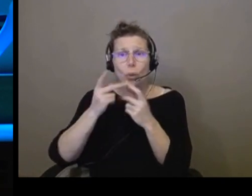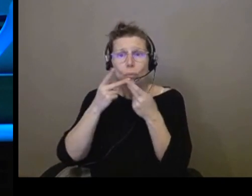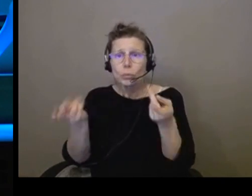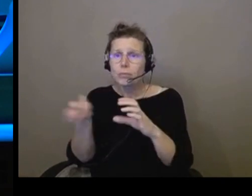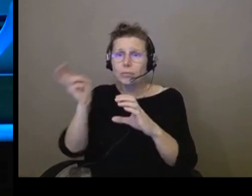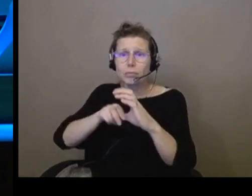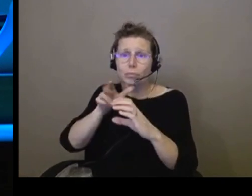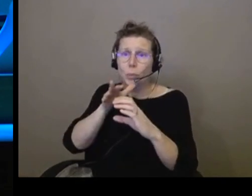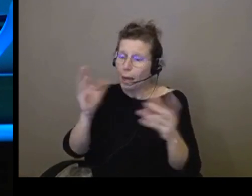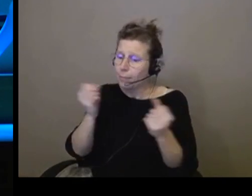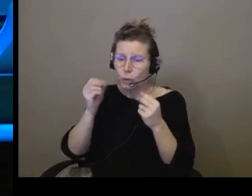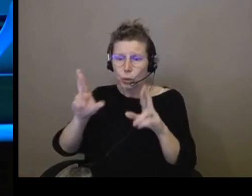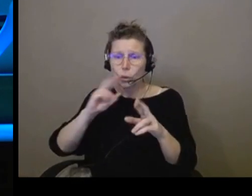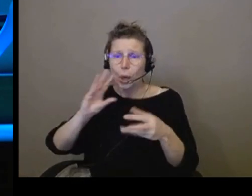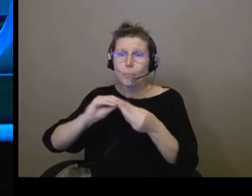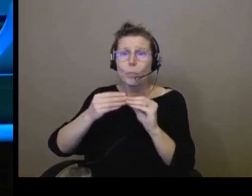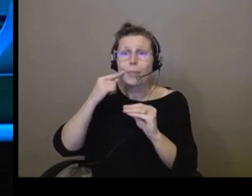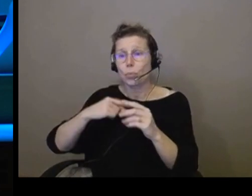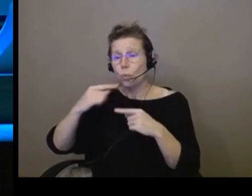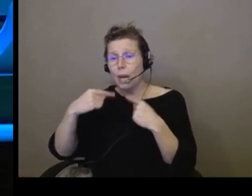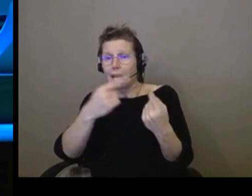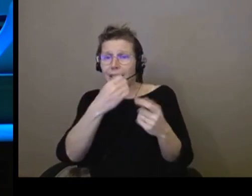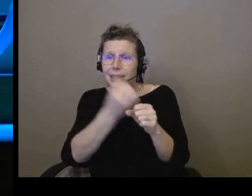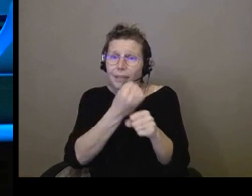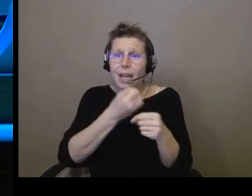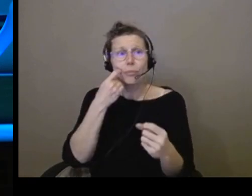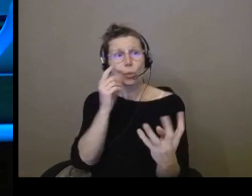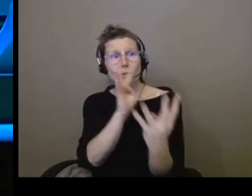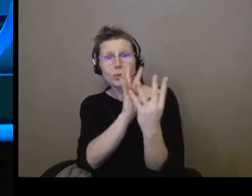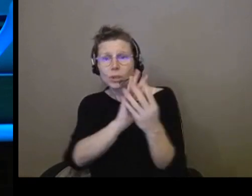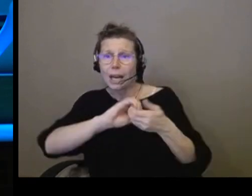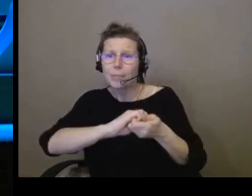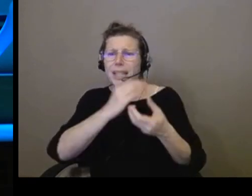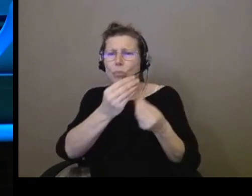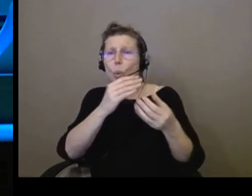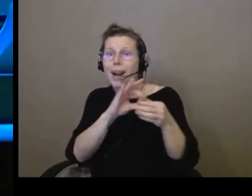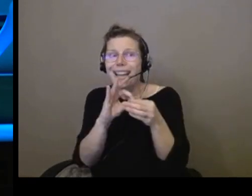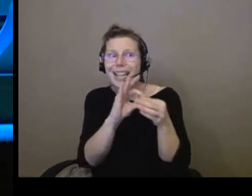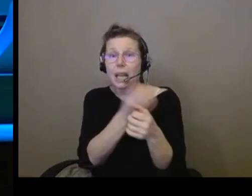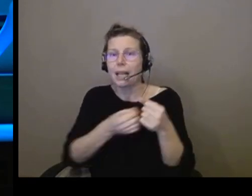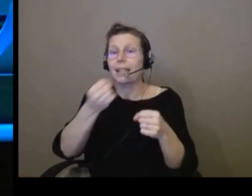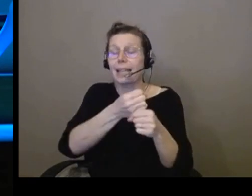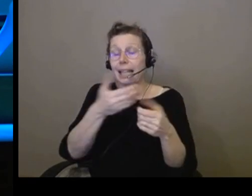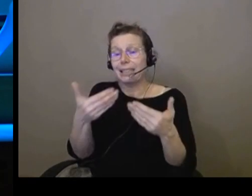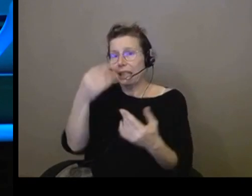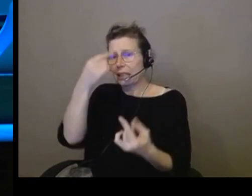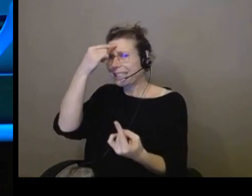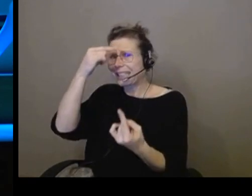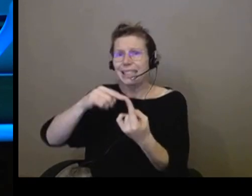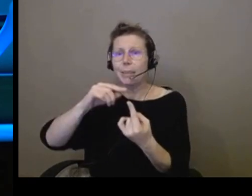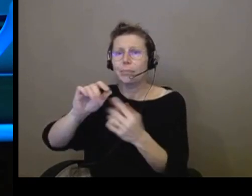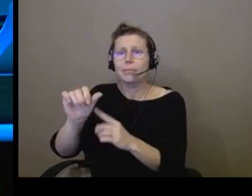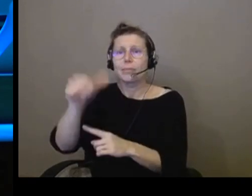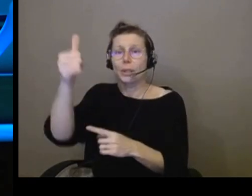aller rencontrer vos amis, pour aller créer des liens. Donc ce sujet-là, il est central. Et parce qu'on est un opérateur de services